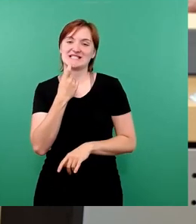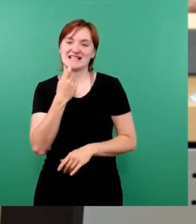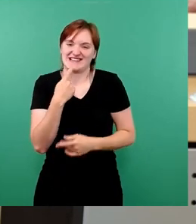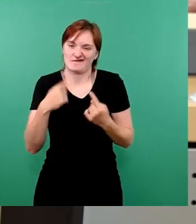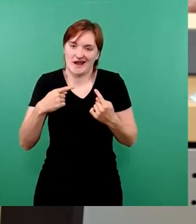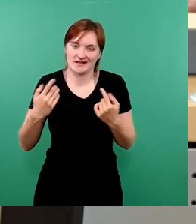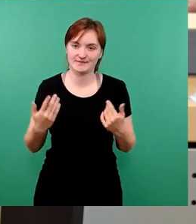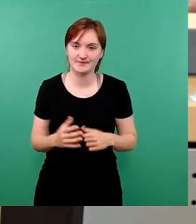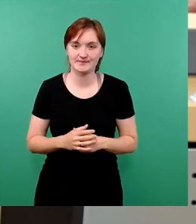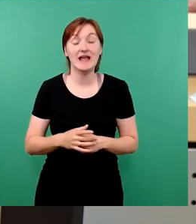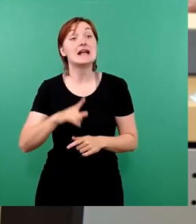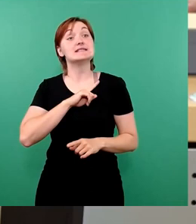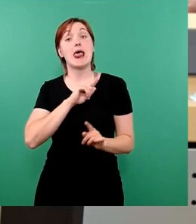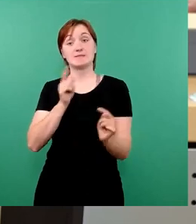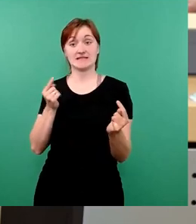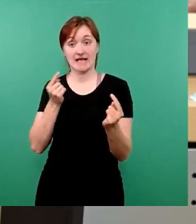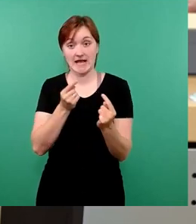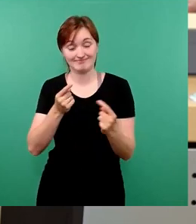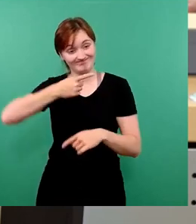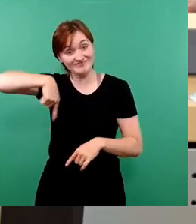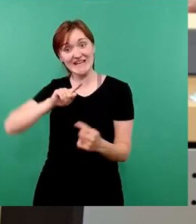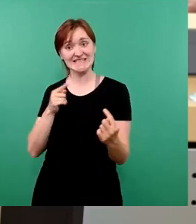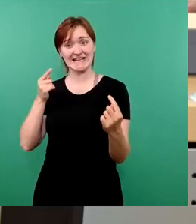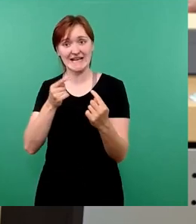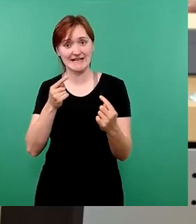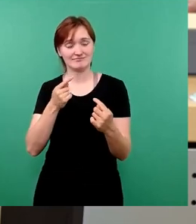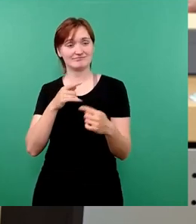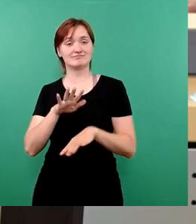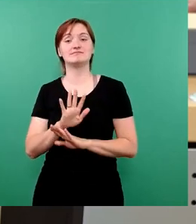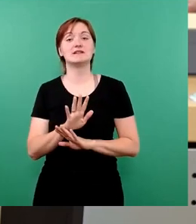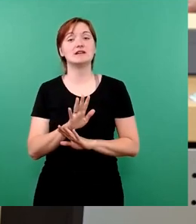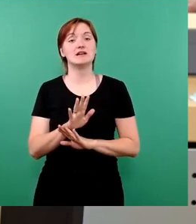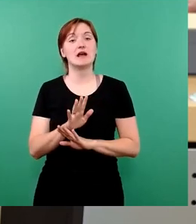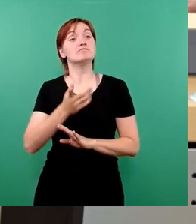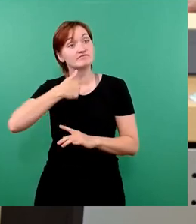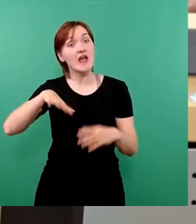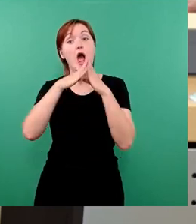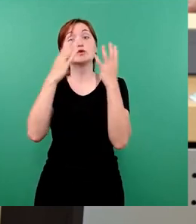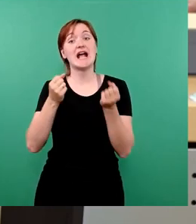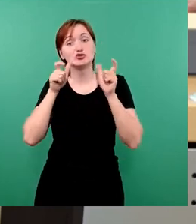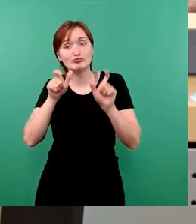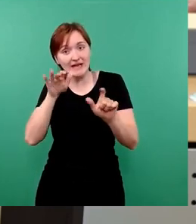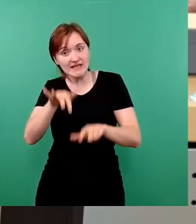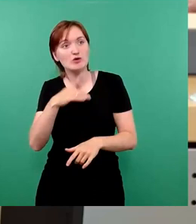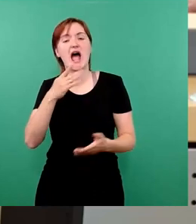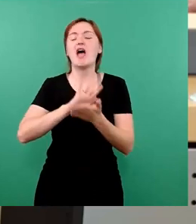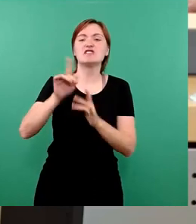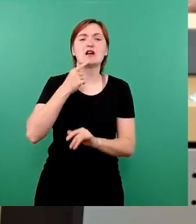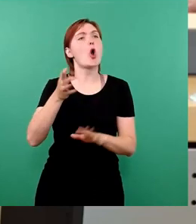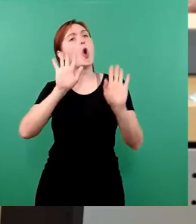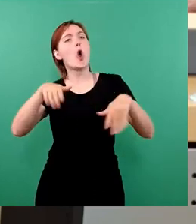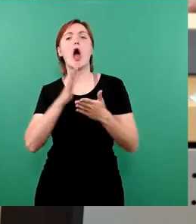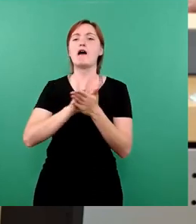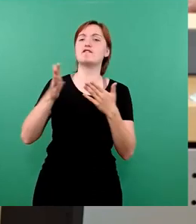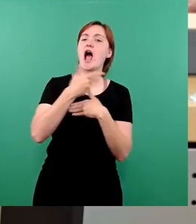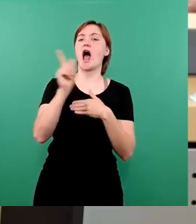ich bin da dagegen, wir sind da dagegen und zwar schlicht und ergreifend, wir haben eine Haushaltssperre. So, und dann einfach zu sagen, wir geben einfach alles frei.